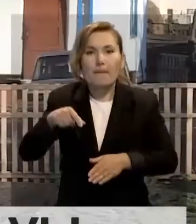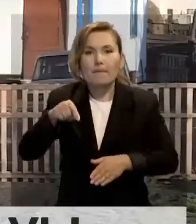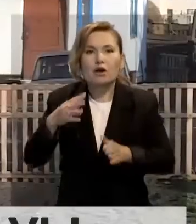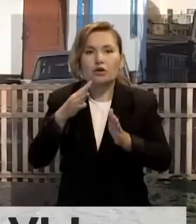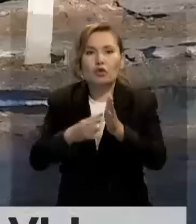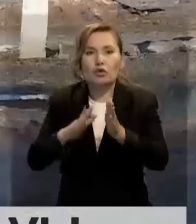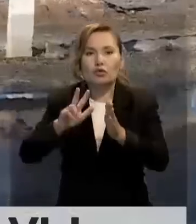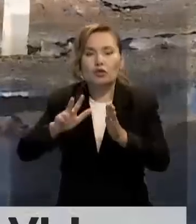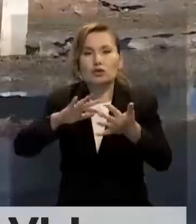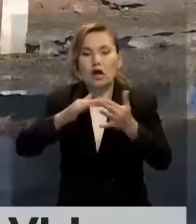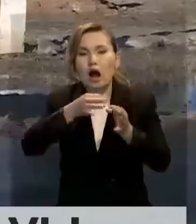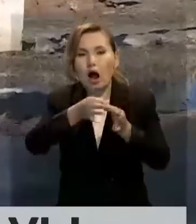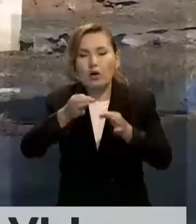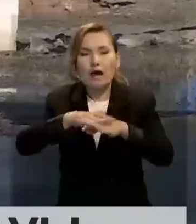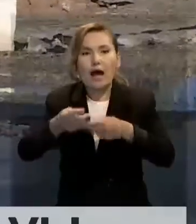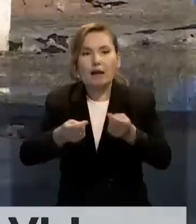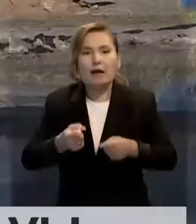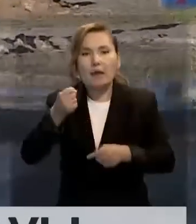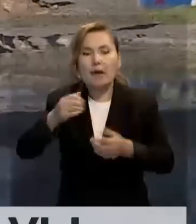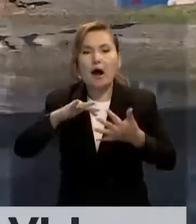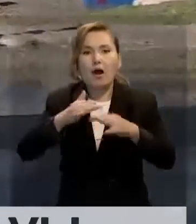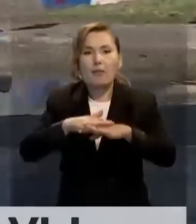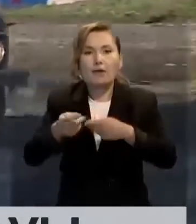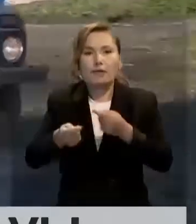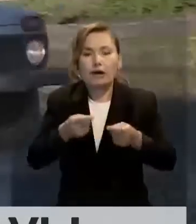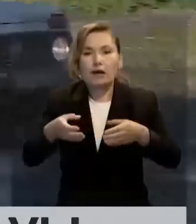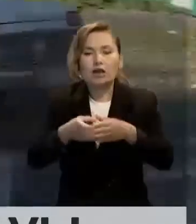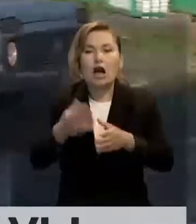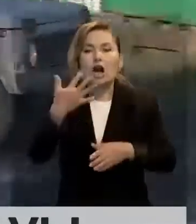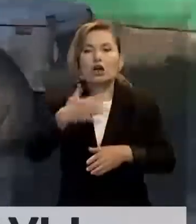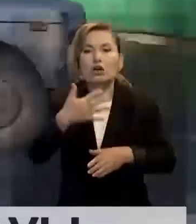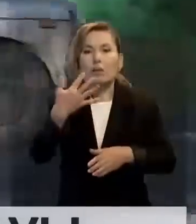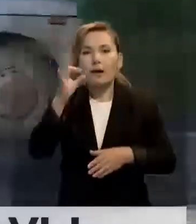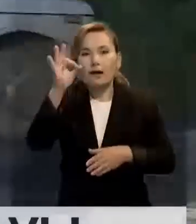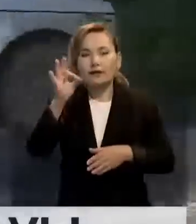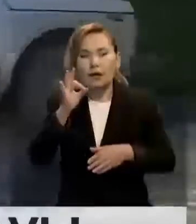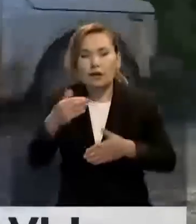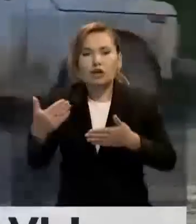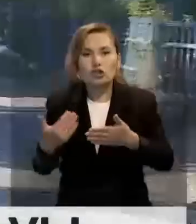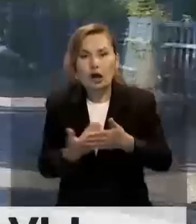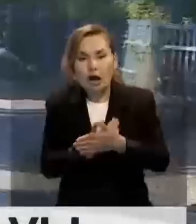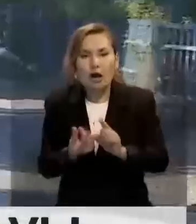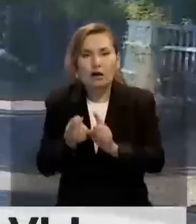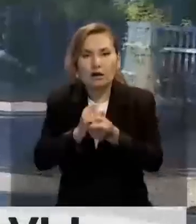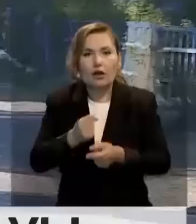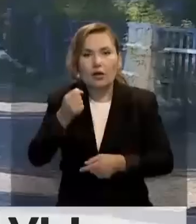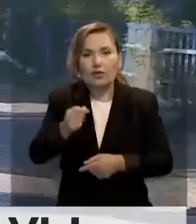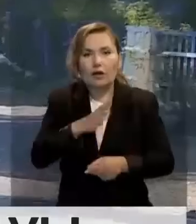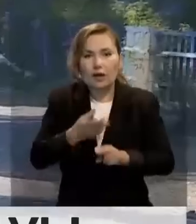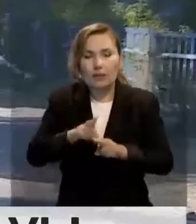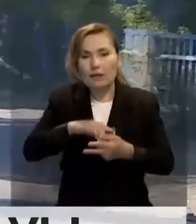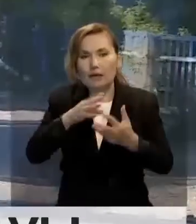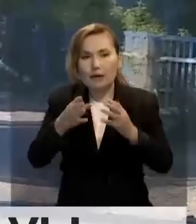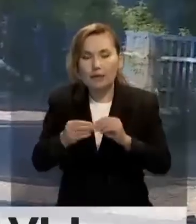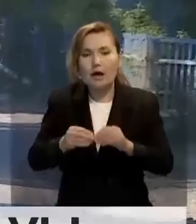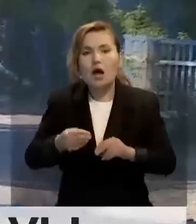ауылдық оқұрықтың әкімдері сайланған. Ауыл әкімдерінің корпусы 55,16 пайызға жаң артылғанында айта кету керек. Олардың